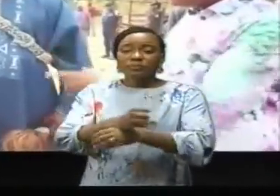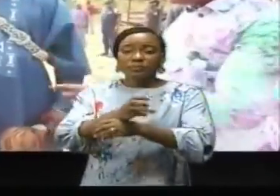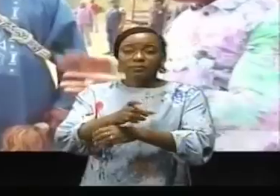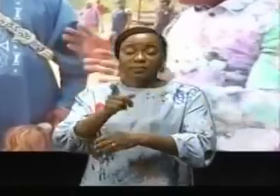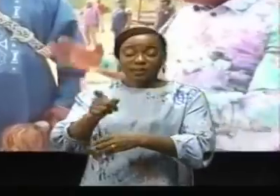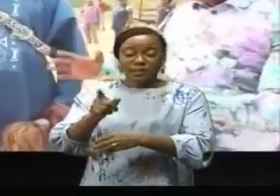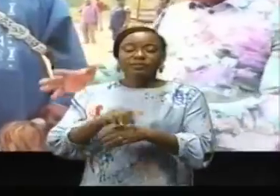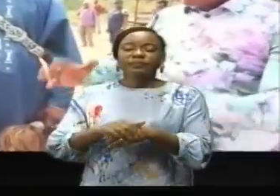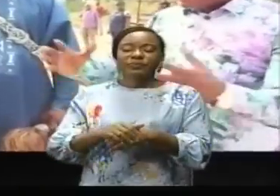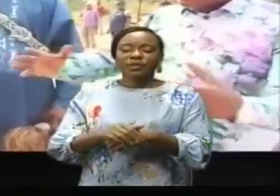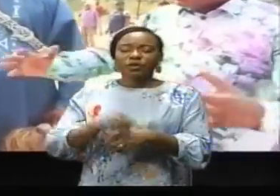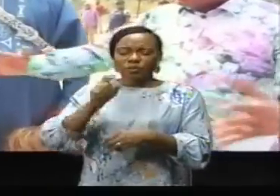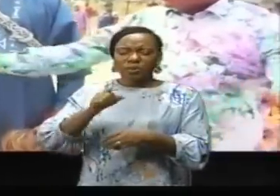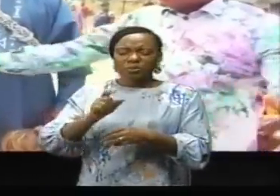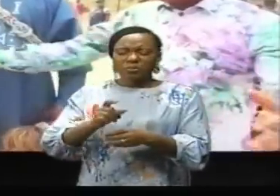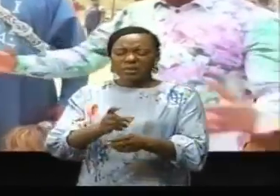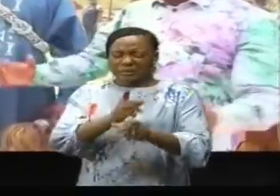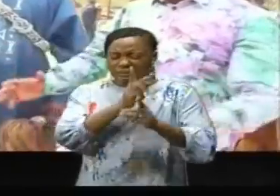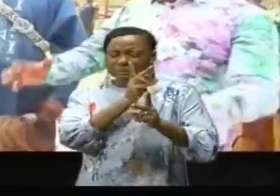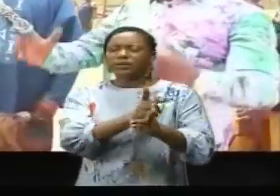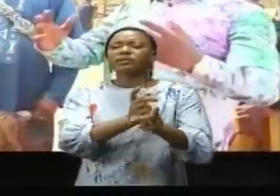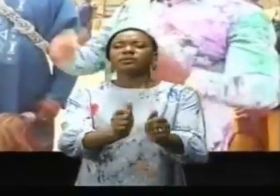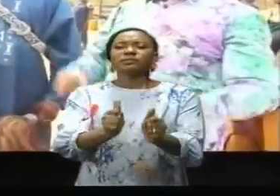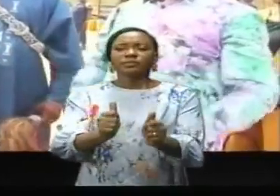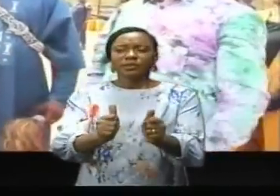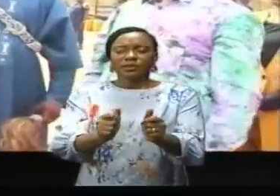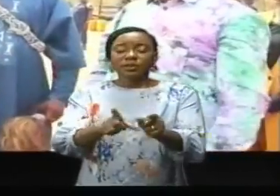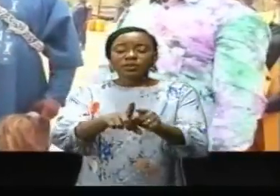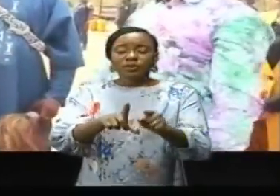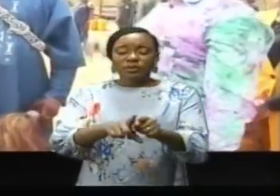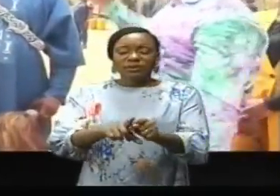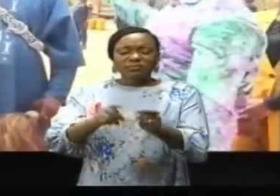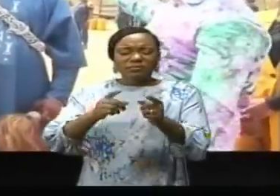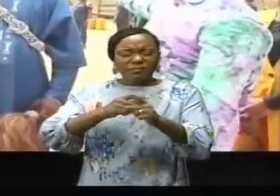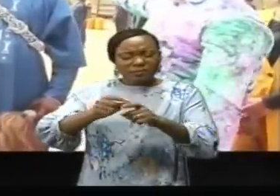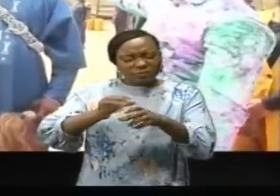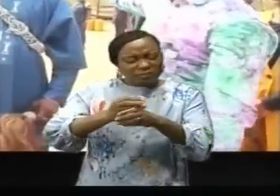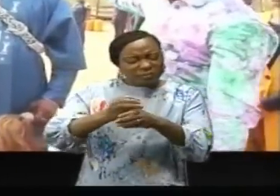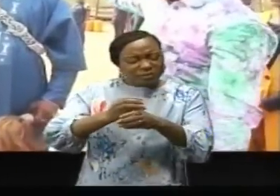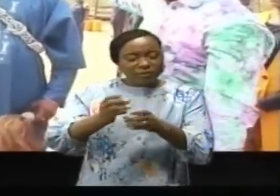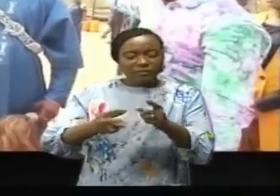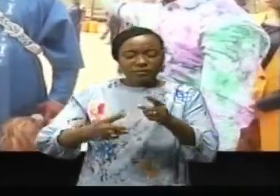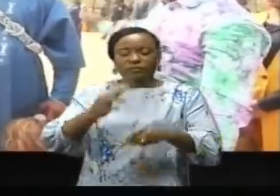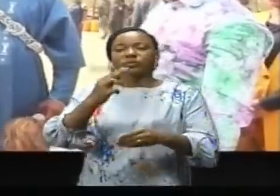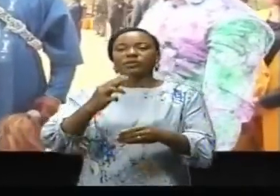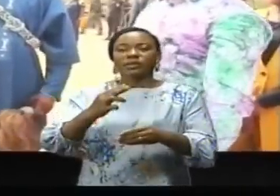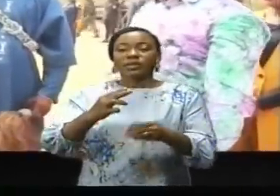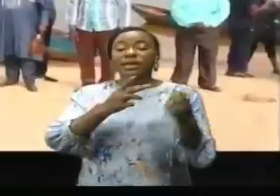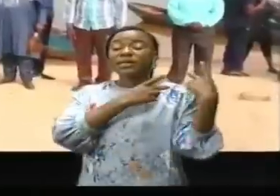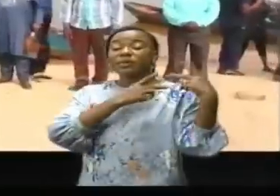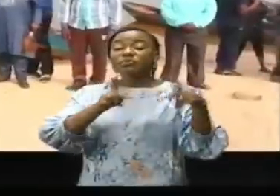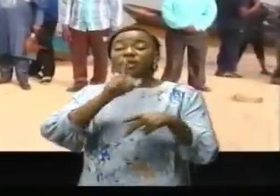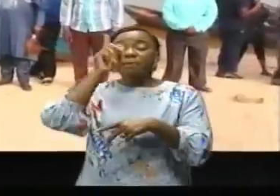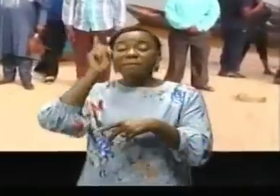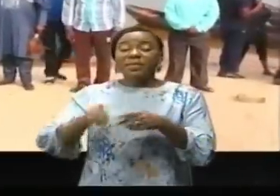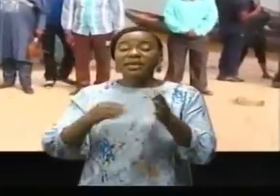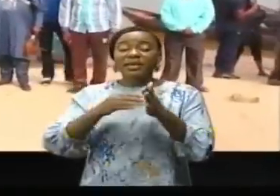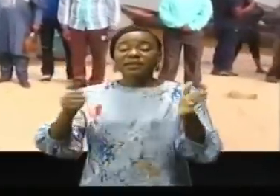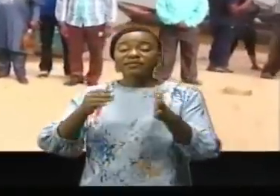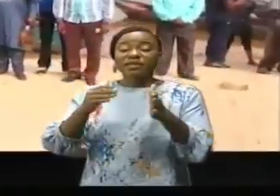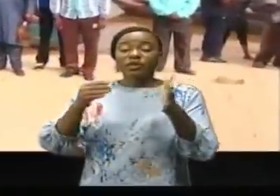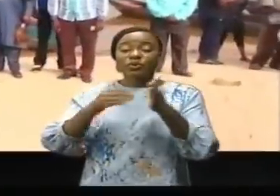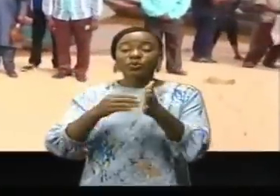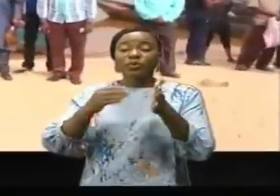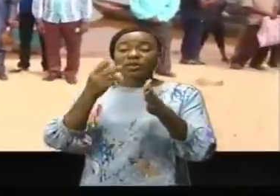accouru à bien conserver cet ouvrage qu'il compte inaugurer dans un bref délai. Rappelons que c'est depuis 1992 que le